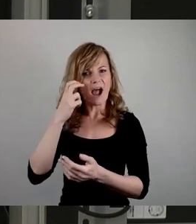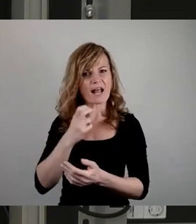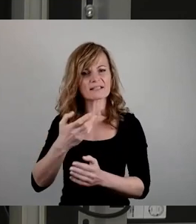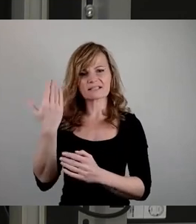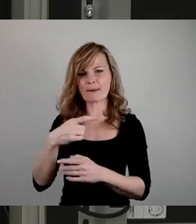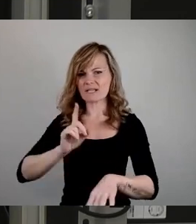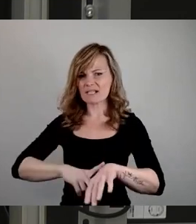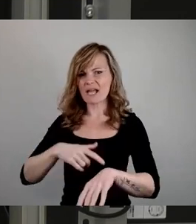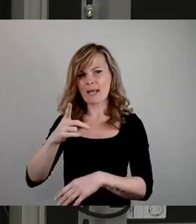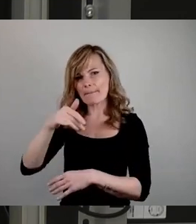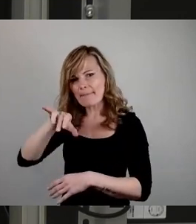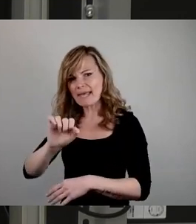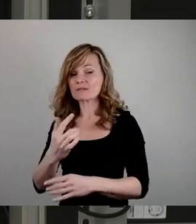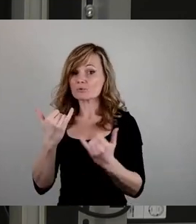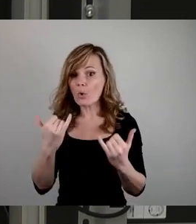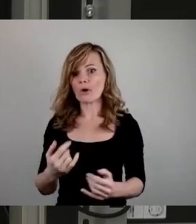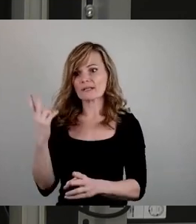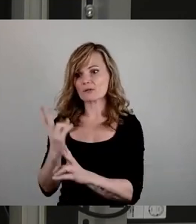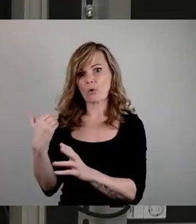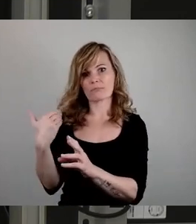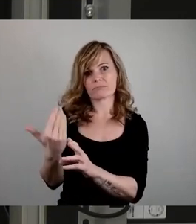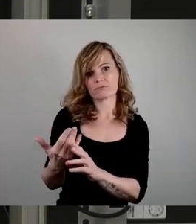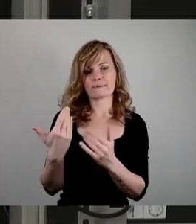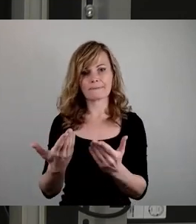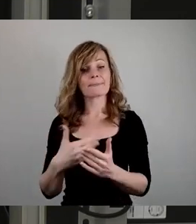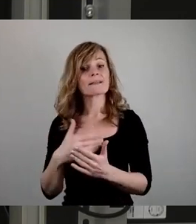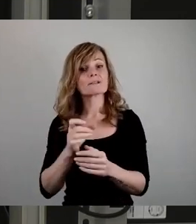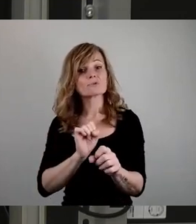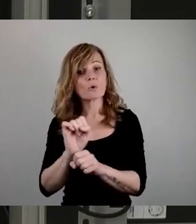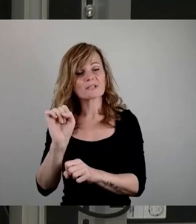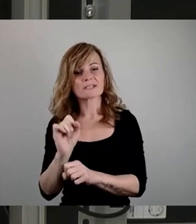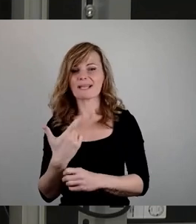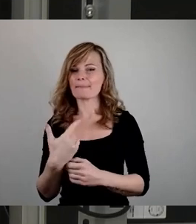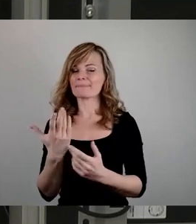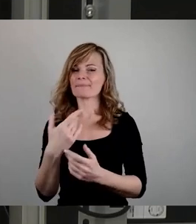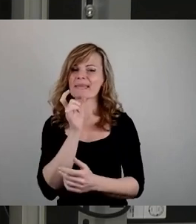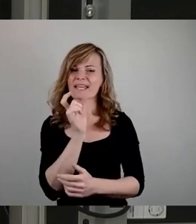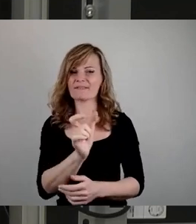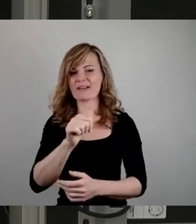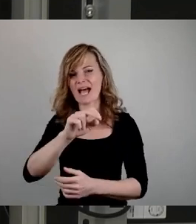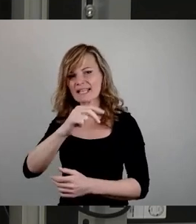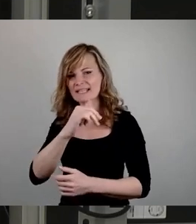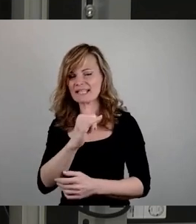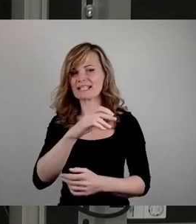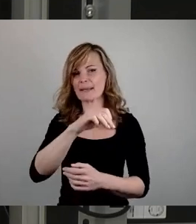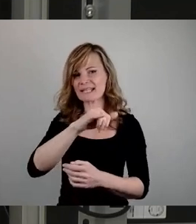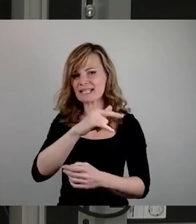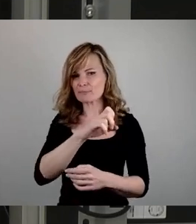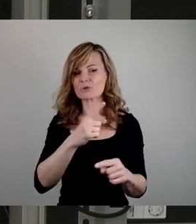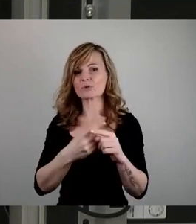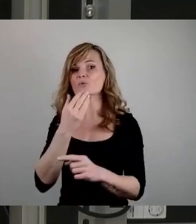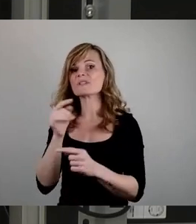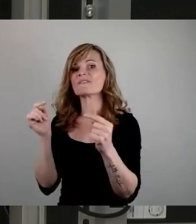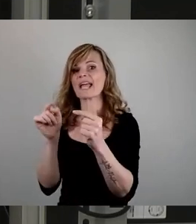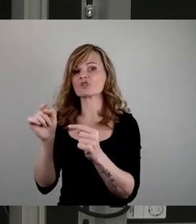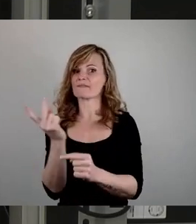gibt ihn heute. Dennoch mahne ich hier die Abgrenzung der Begriffe Antisemitismus und Judenfeindschaft an. Ich